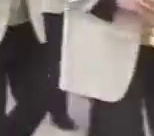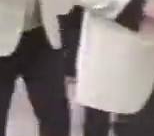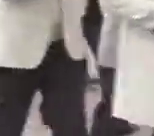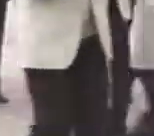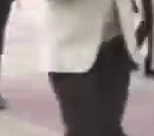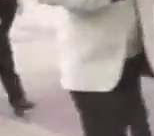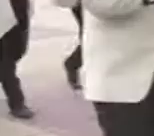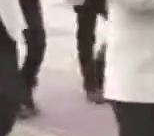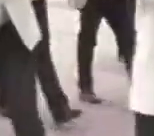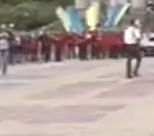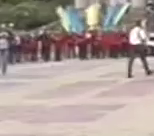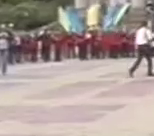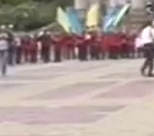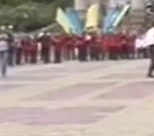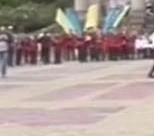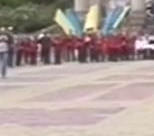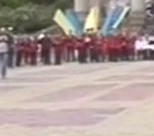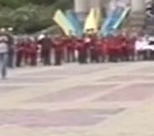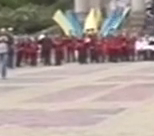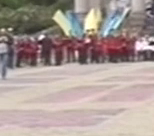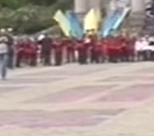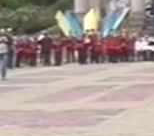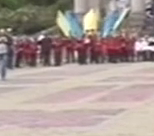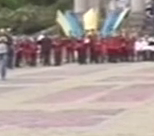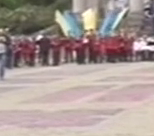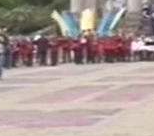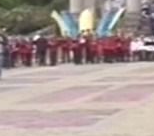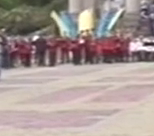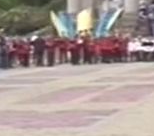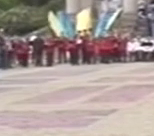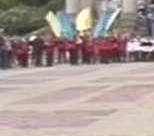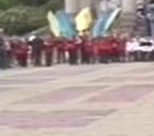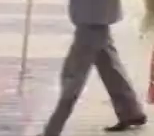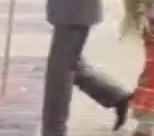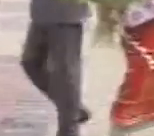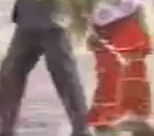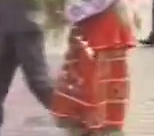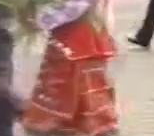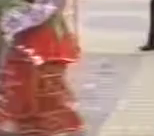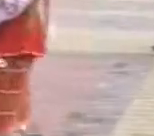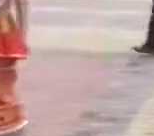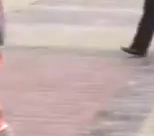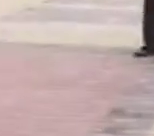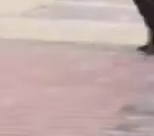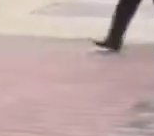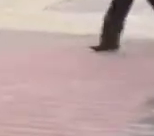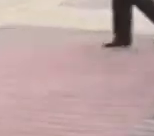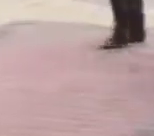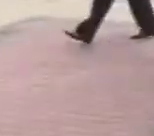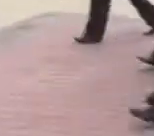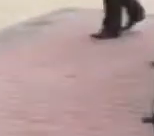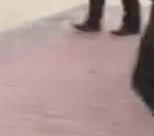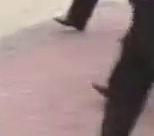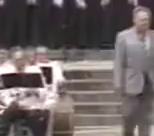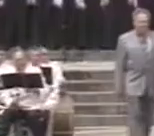200-річчя від дня народження Тараса Шевченка. Президент України Віктор Янукович оголосив 2014-й вік роком українського